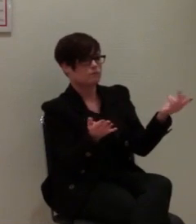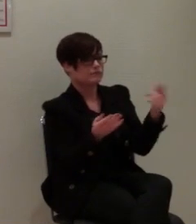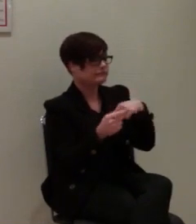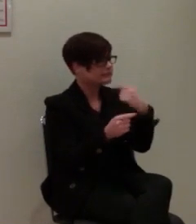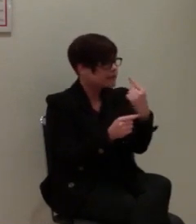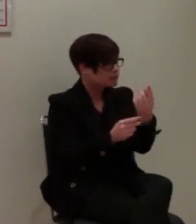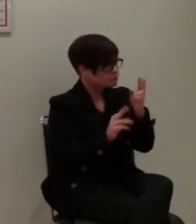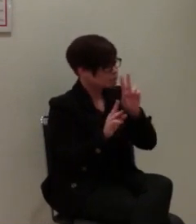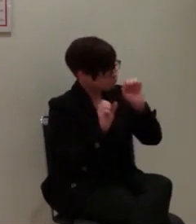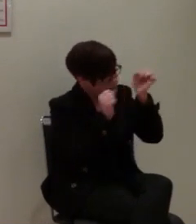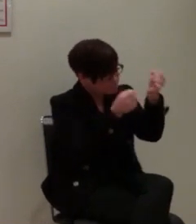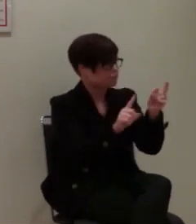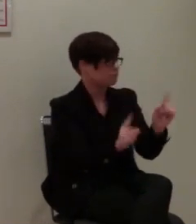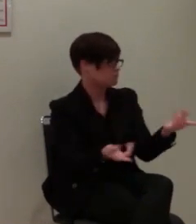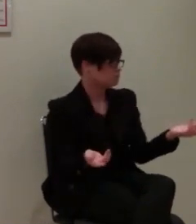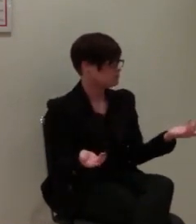selbst.